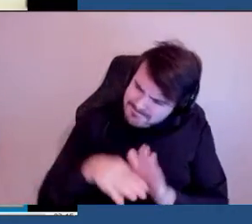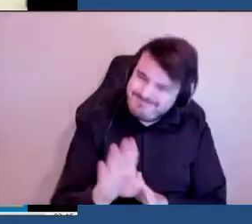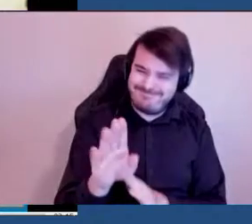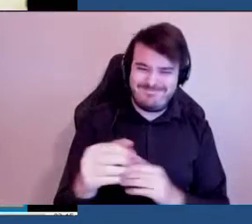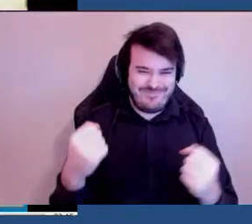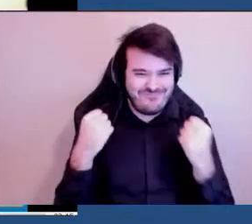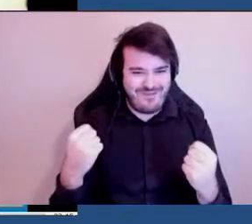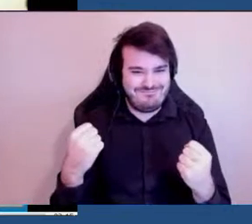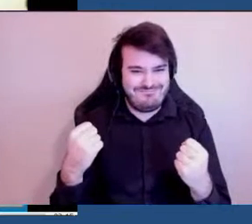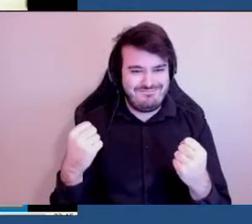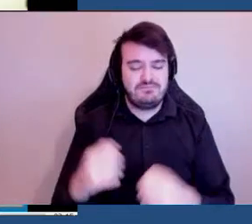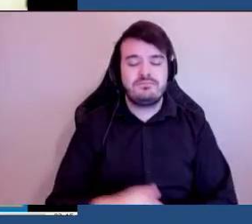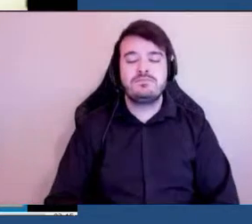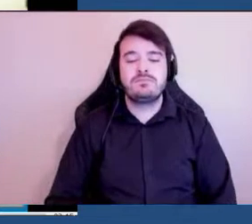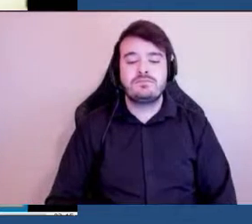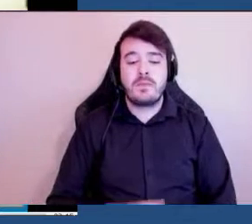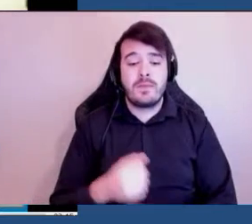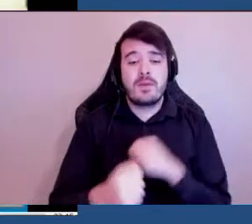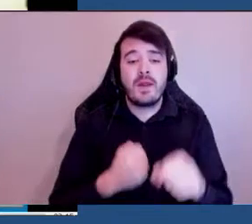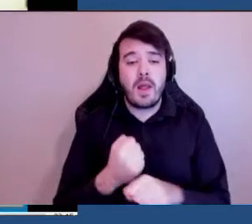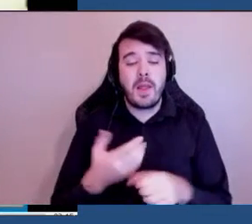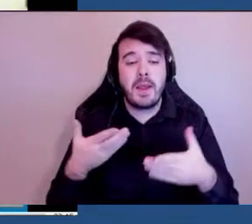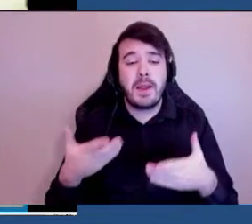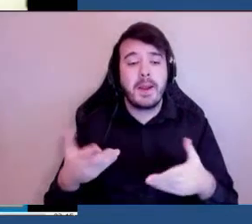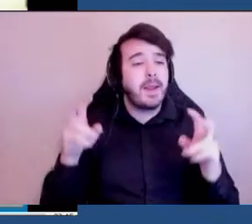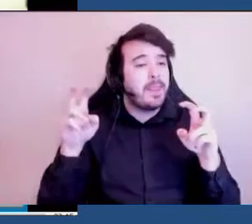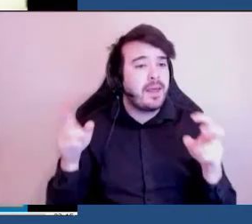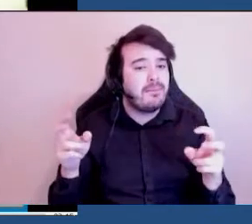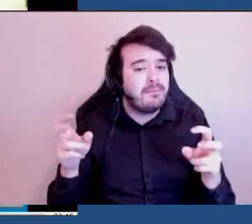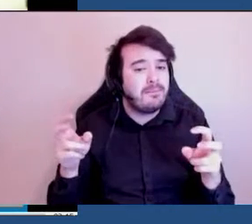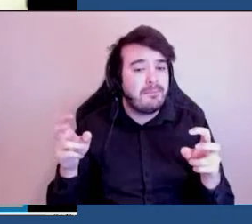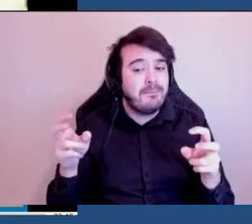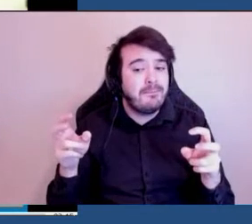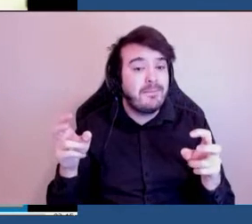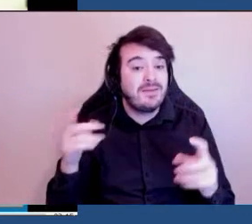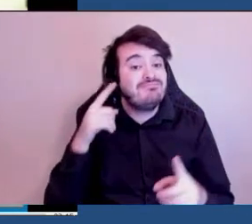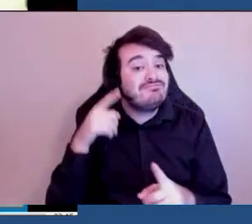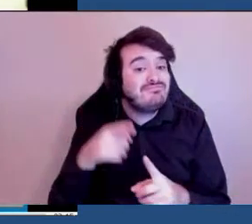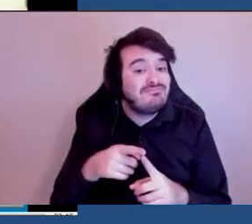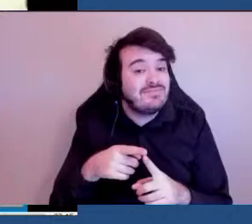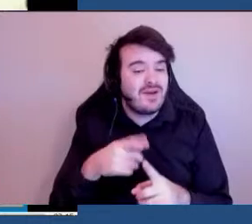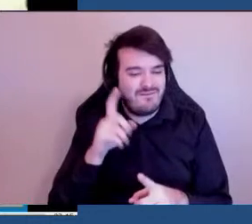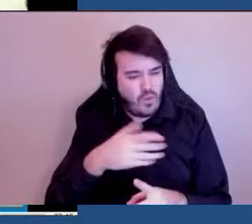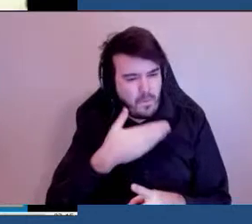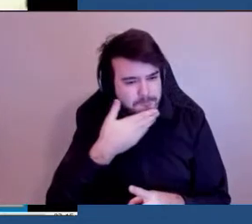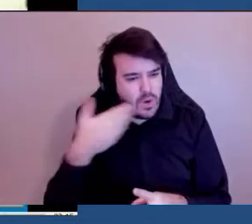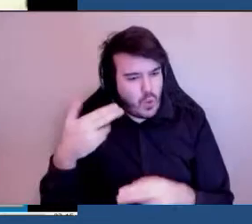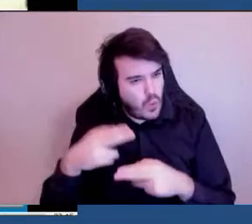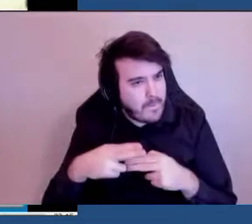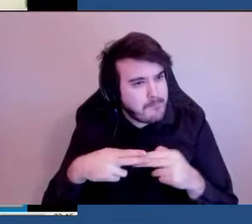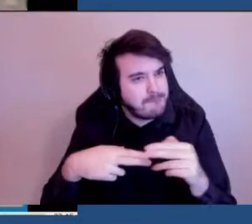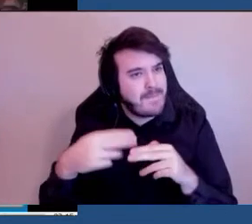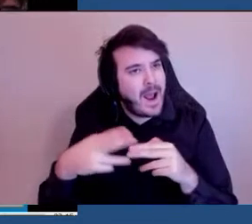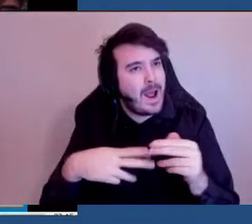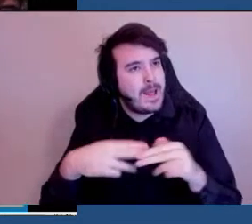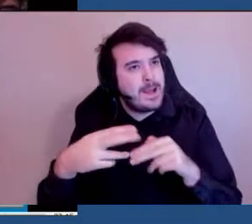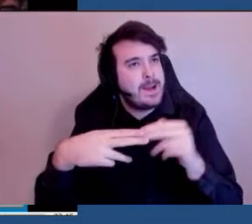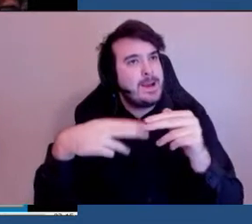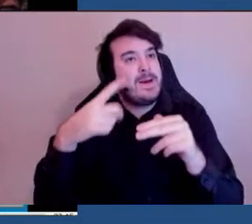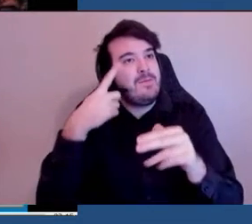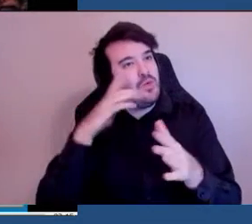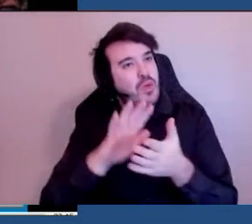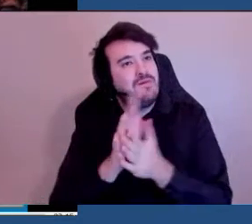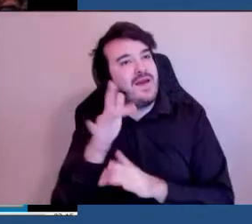qui est d'être, de mieux bâtir pour avoir un monde